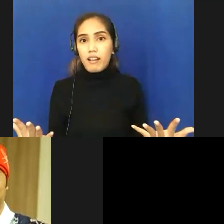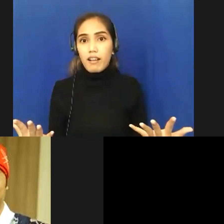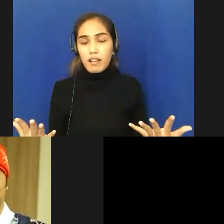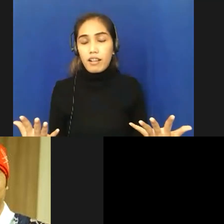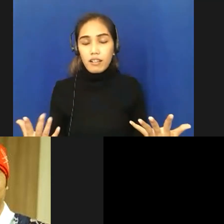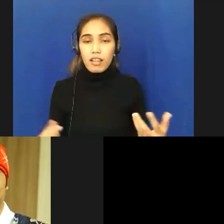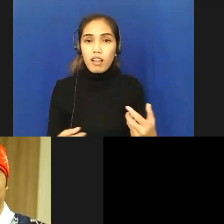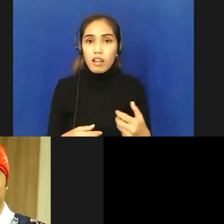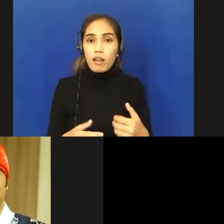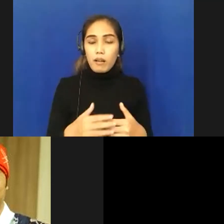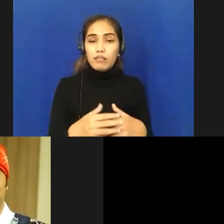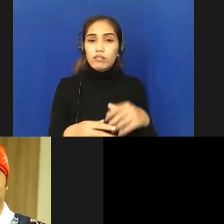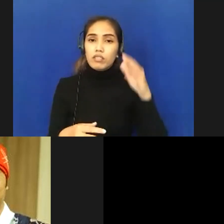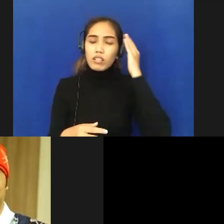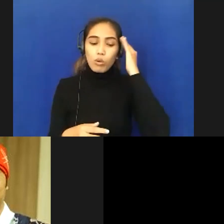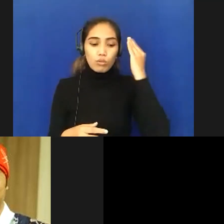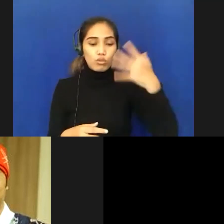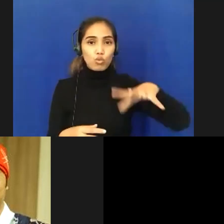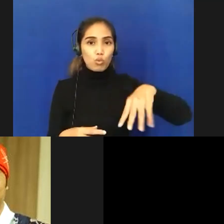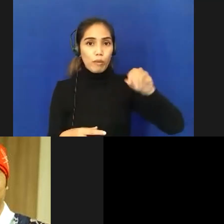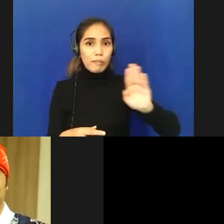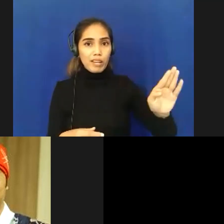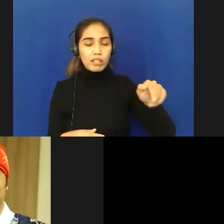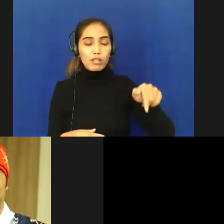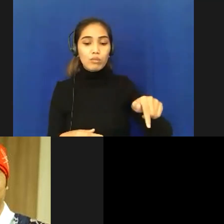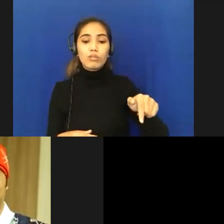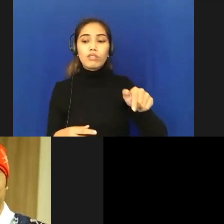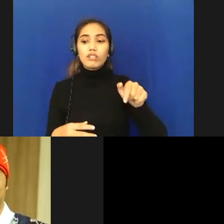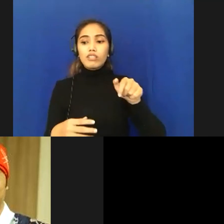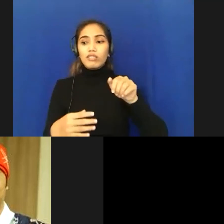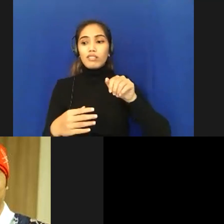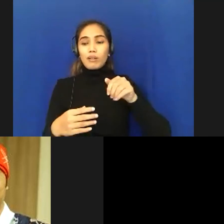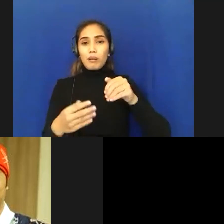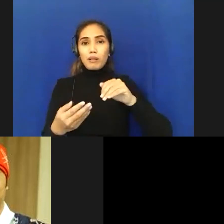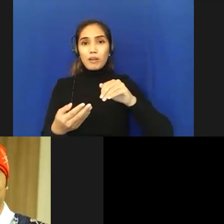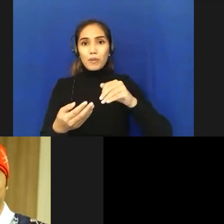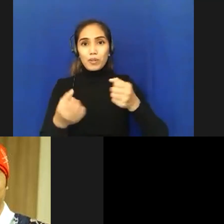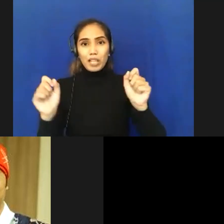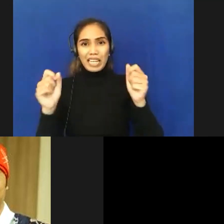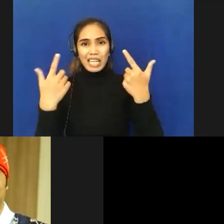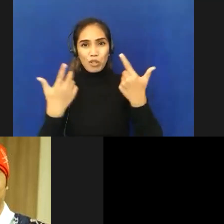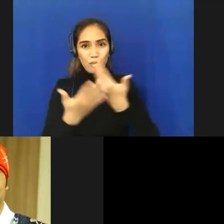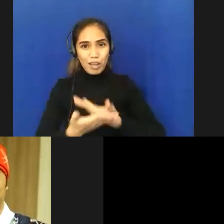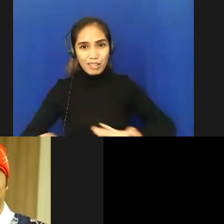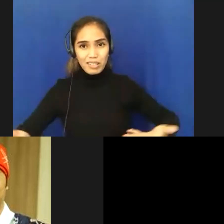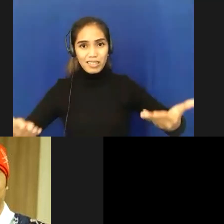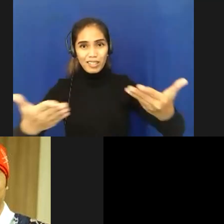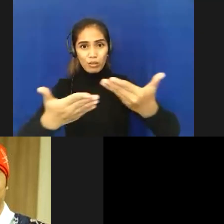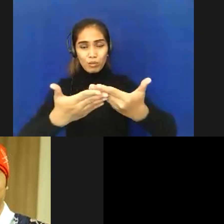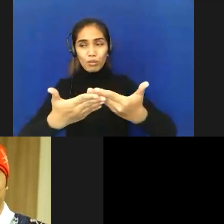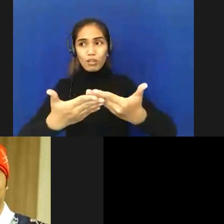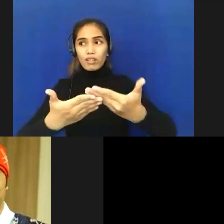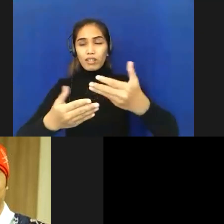kalau saya tahu saya di Sumba ini kan kehidupan komunal masyarakatnya ini kan hidup berkelompok dengan istilah